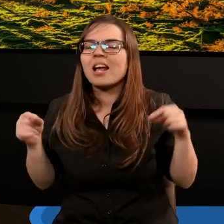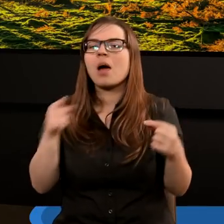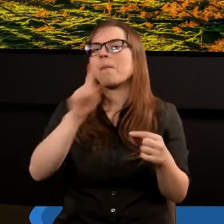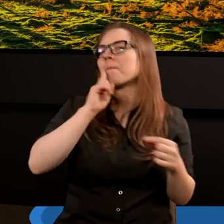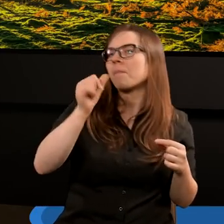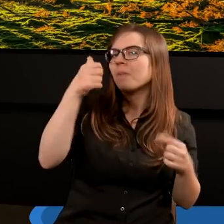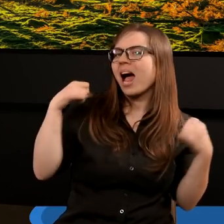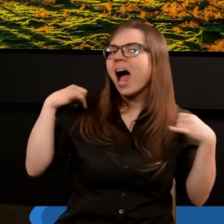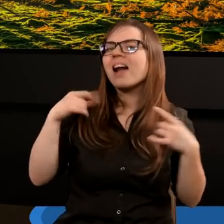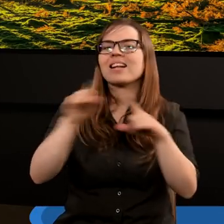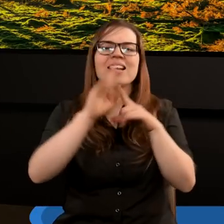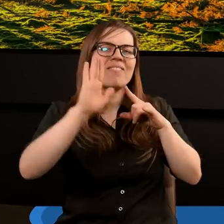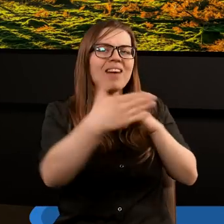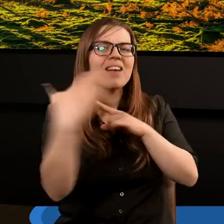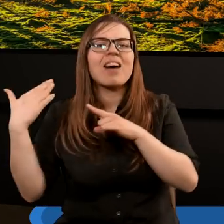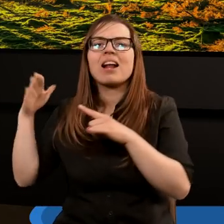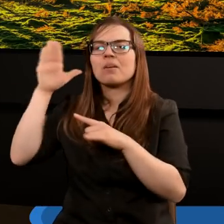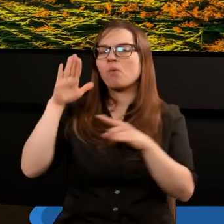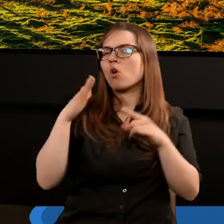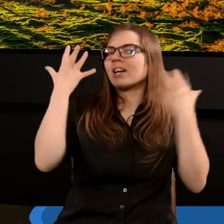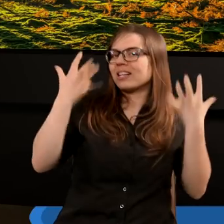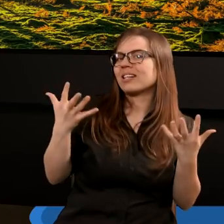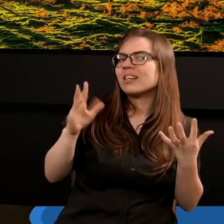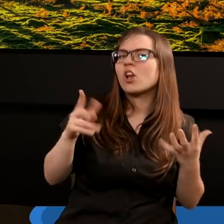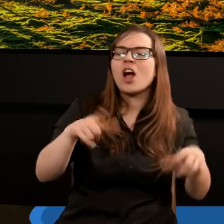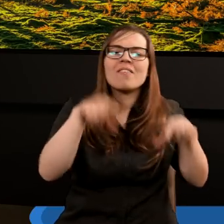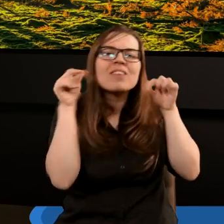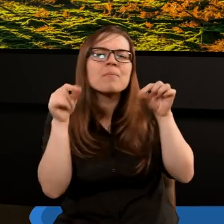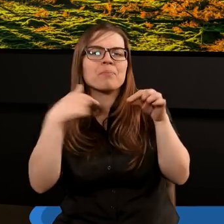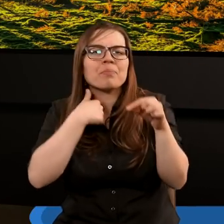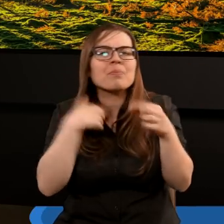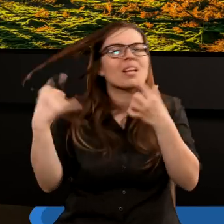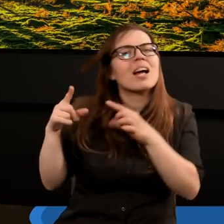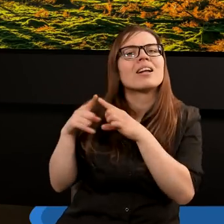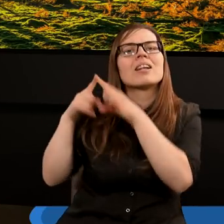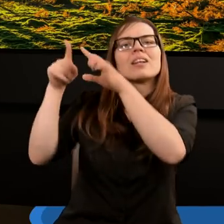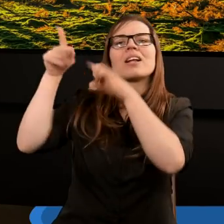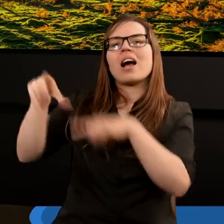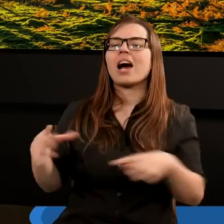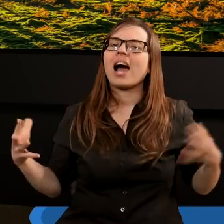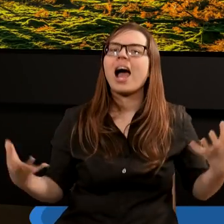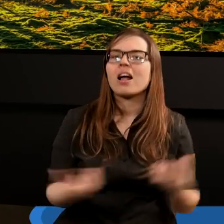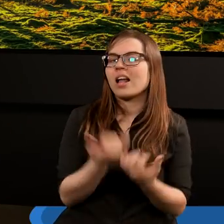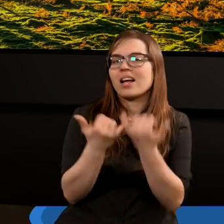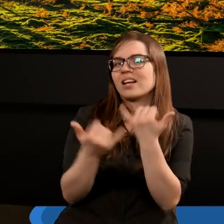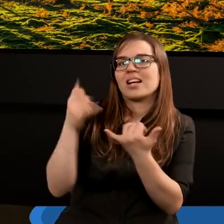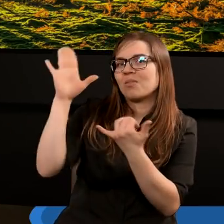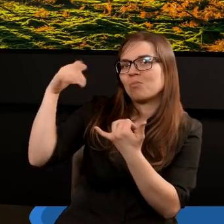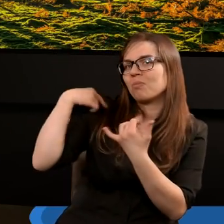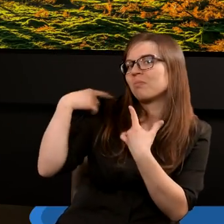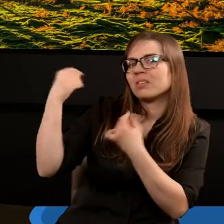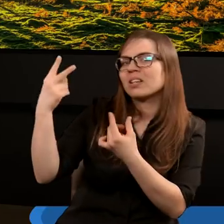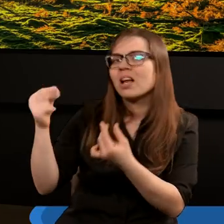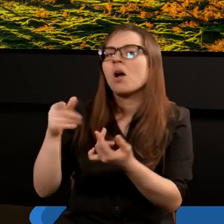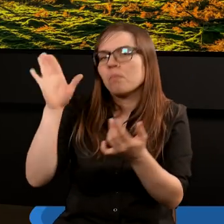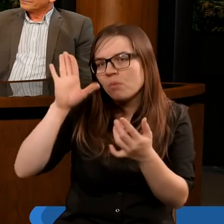poselstwie pierwszego anioła to szczególne wezwanie Boże. Musisz się opowiedzieć, wybrać mnie, bo ja daję jedynie ratunek, a jeśli nie wybierzesz mnie,